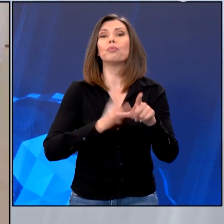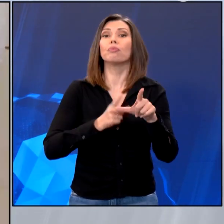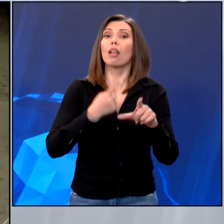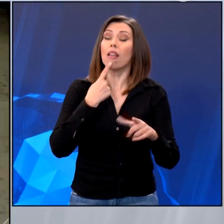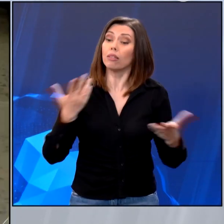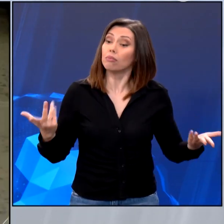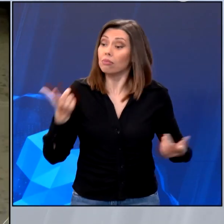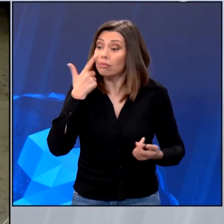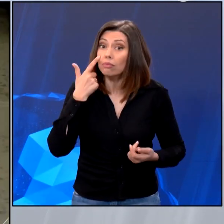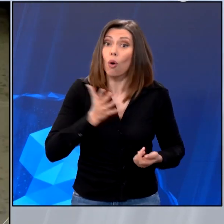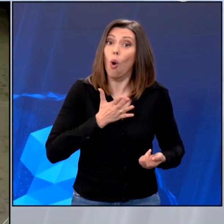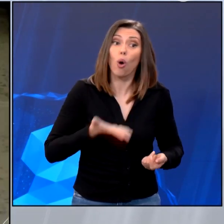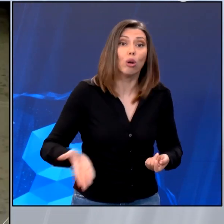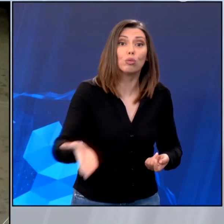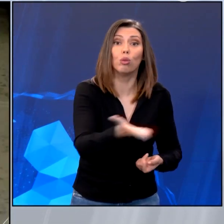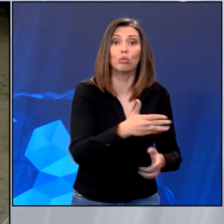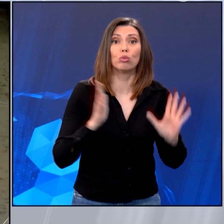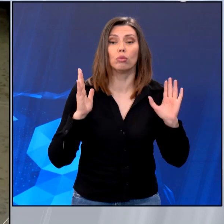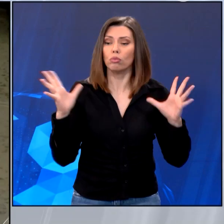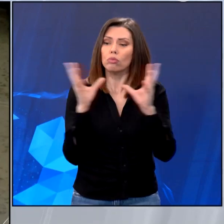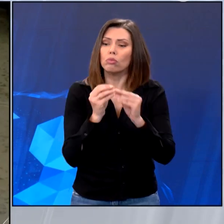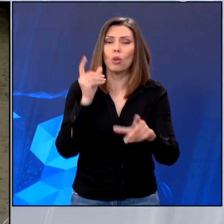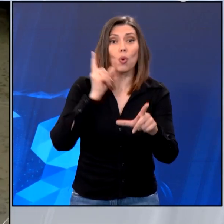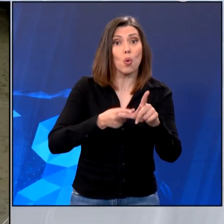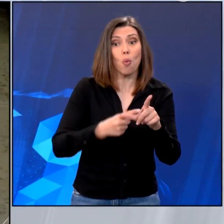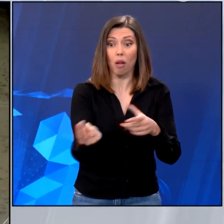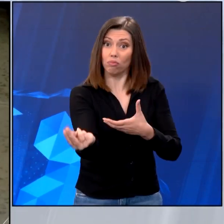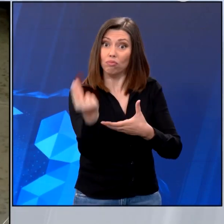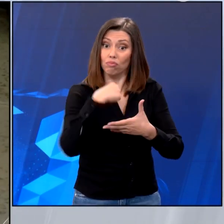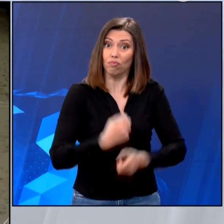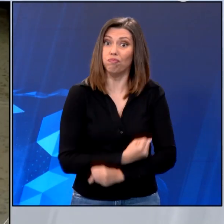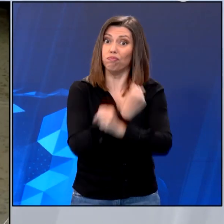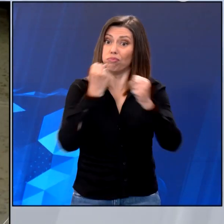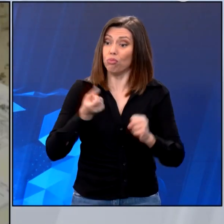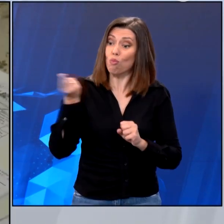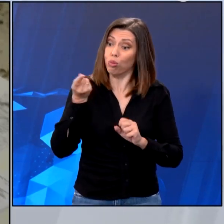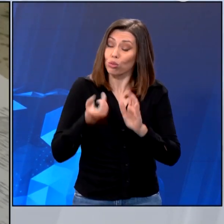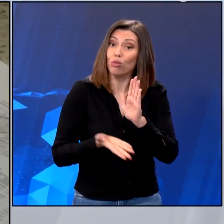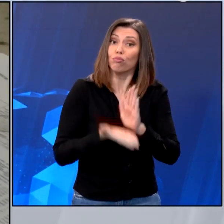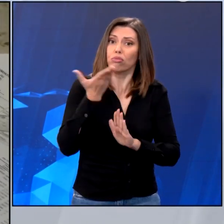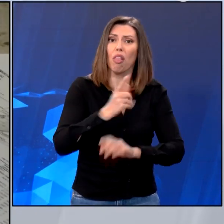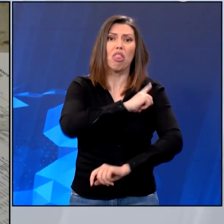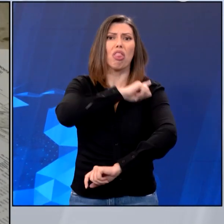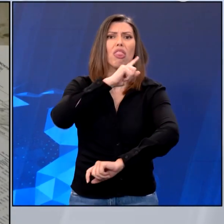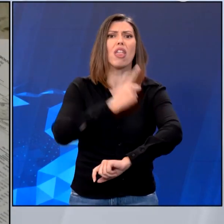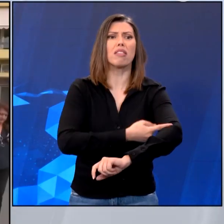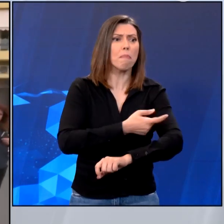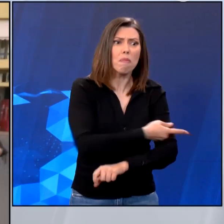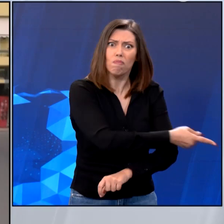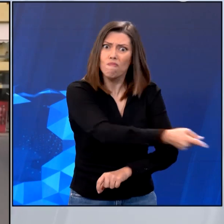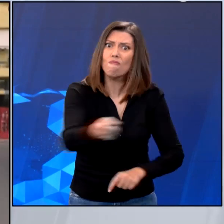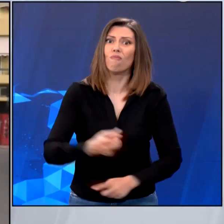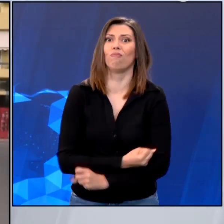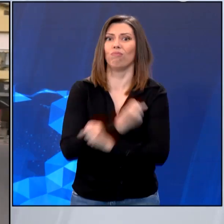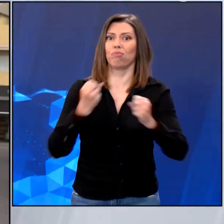ευρωβουλευτές οι παραπάνω ευρωβουλευτές που θα δώσει το ΚΚΕ το παραπάνω ποσοστό είναι δύναμη που θα γυρίσει την άλλη μέρα στον ίδιο.